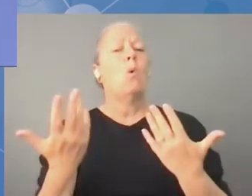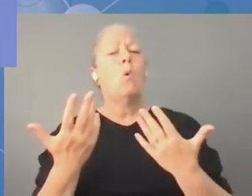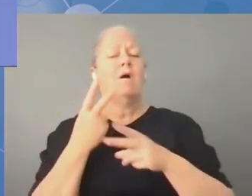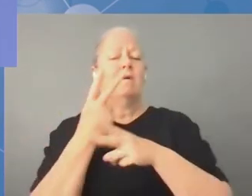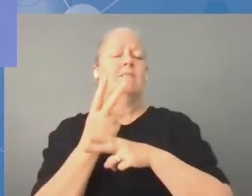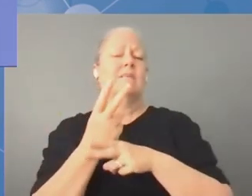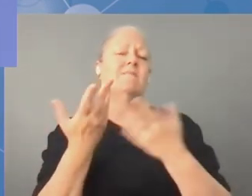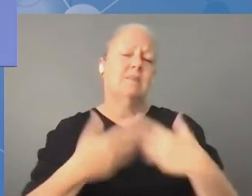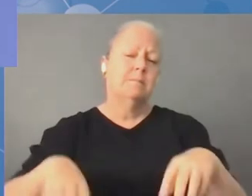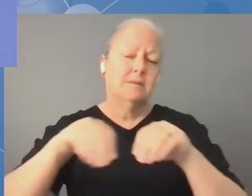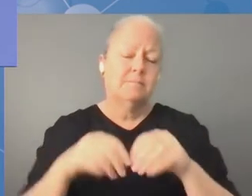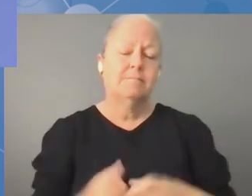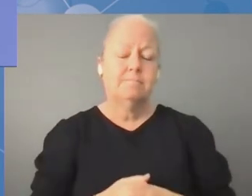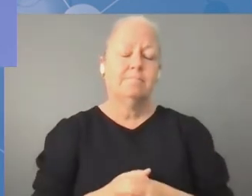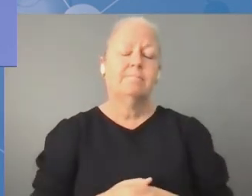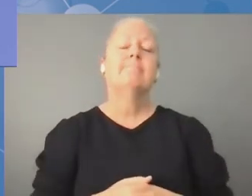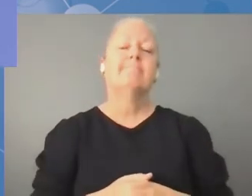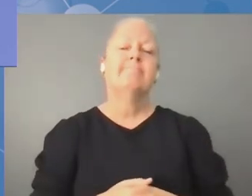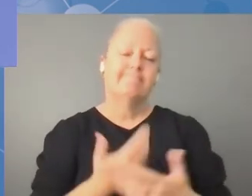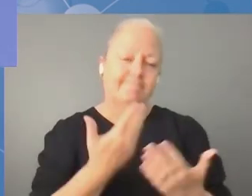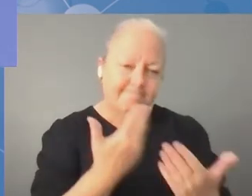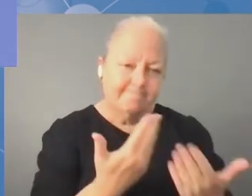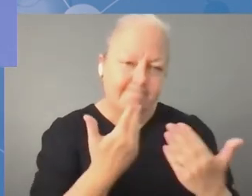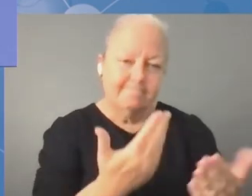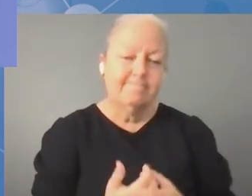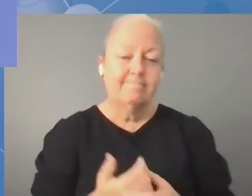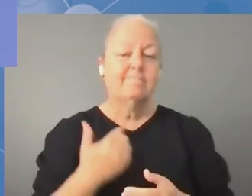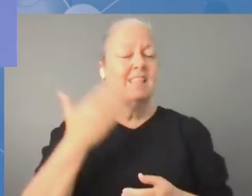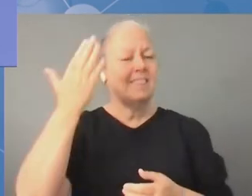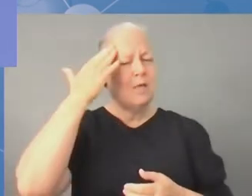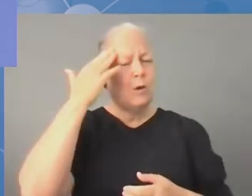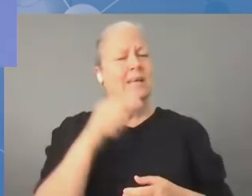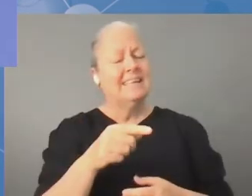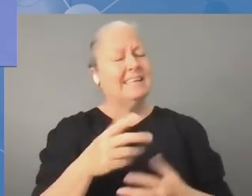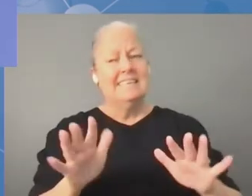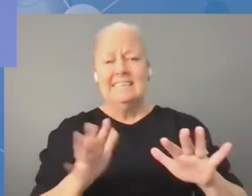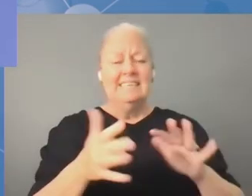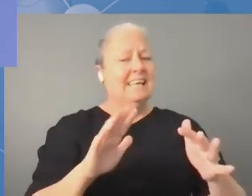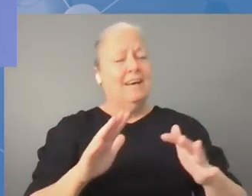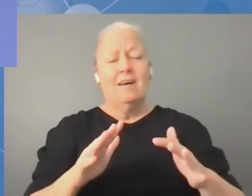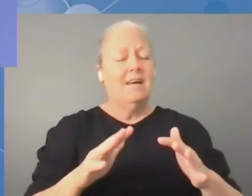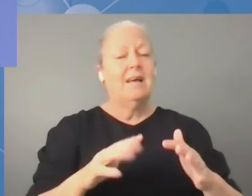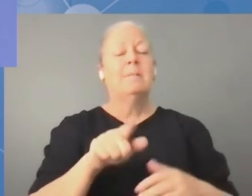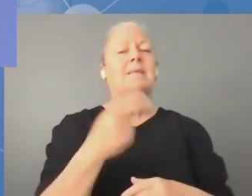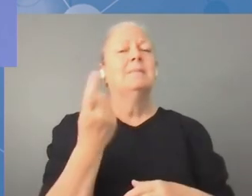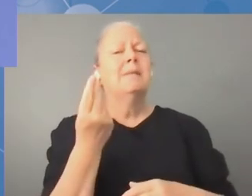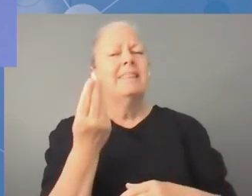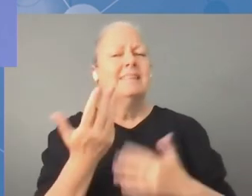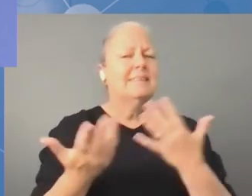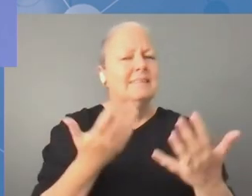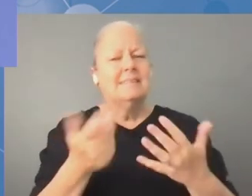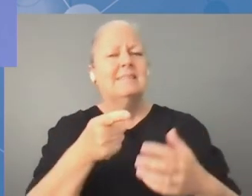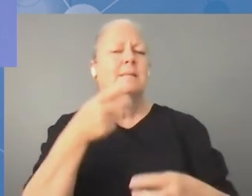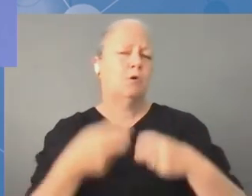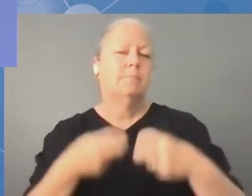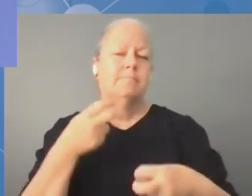Tak, dziękuję za tę uwagę i rzeczywiście jest to kwestia, która jest problematyczna, ponieważ wiąże